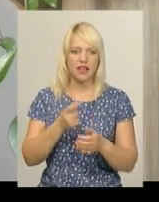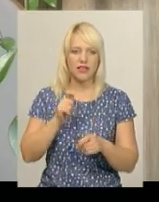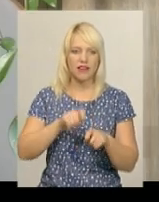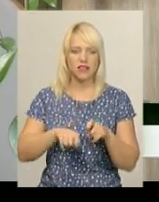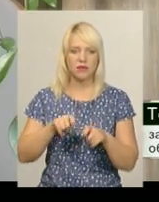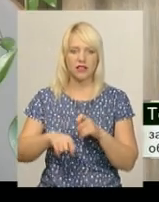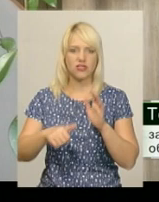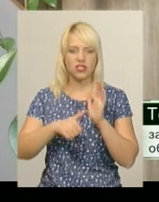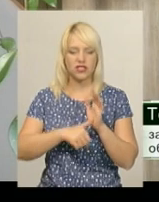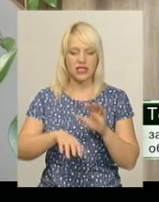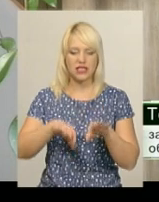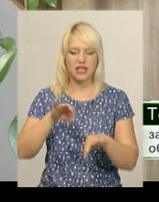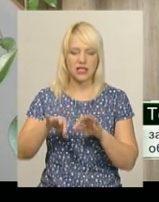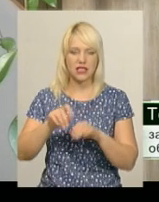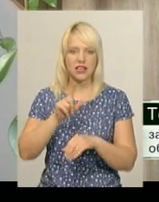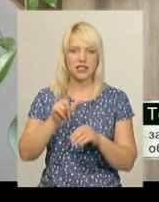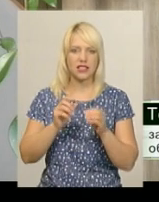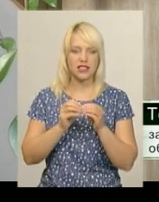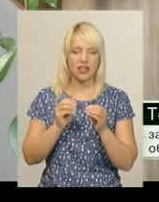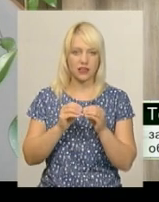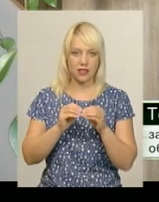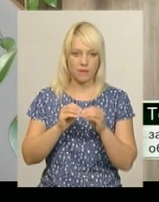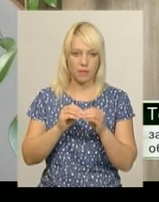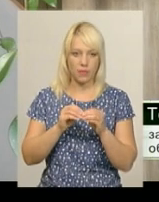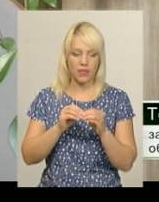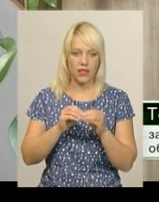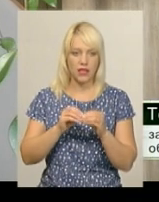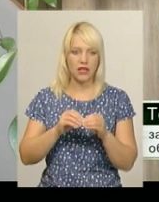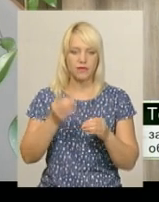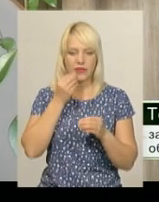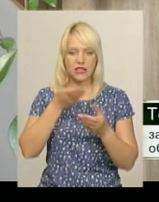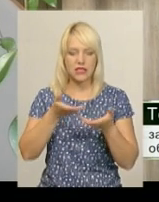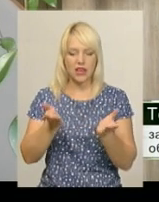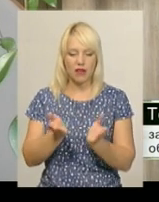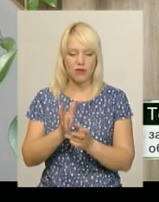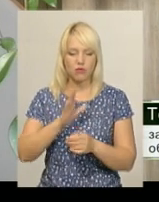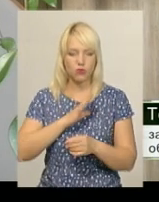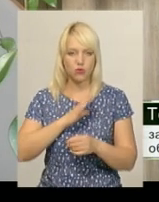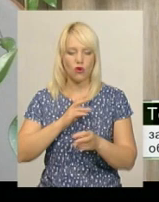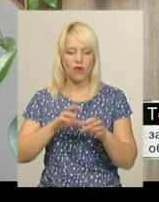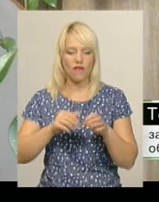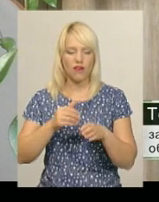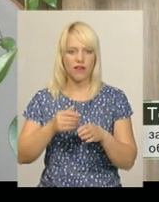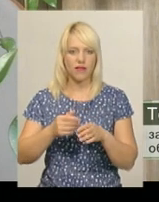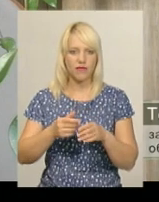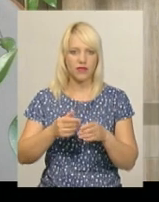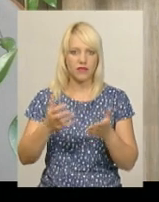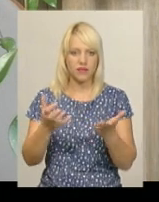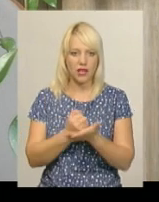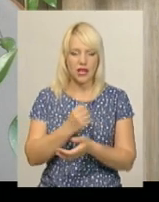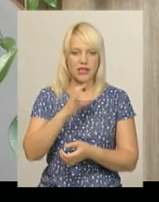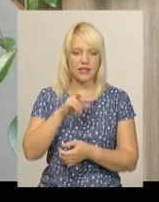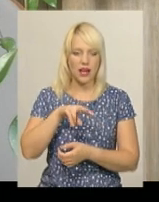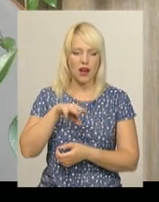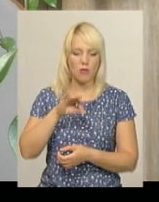В шести зразках із десяти страв була виділена сальмонела ентерітідіс.